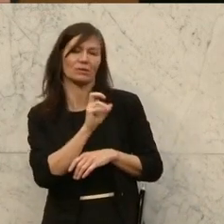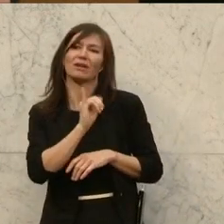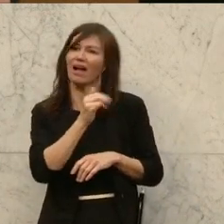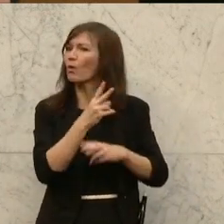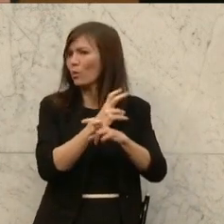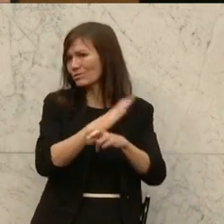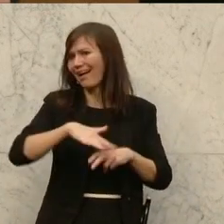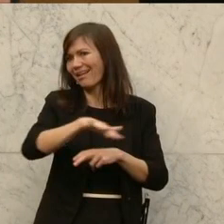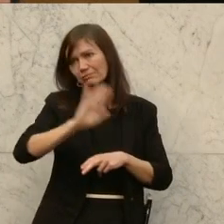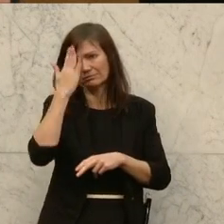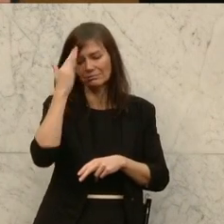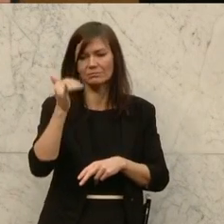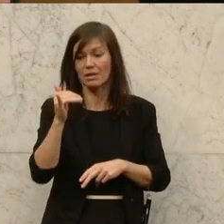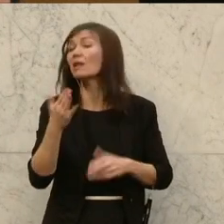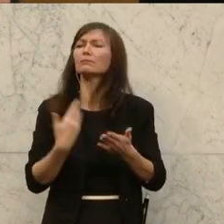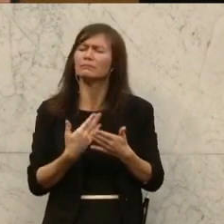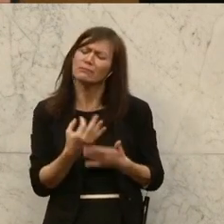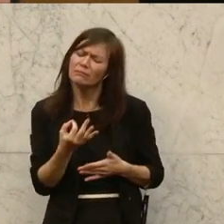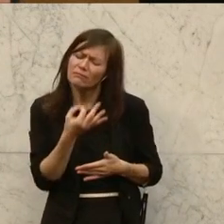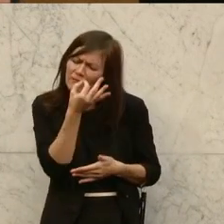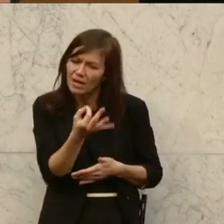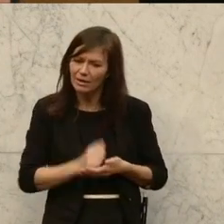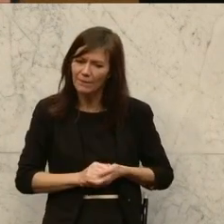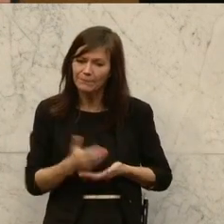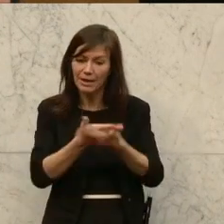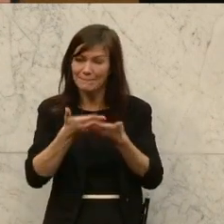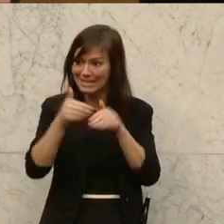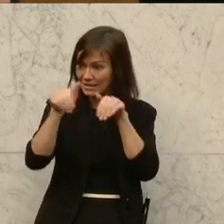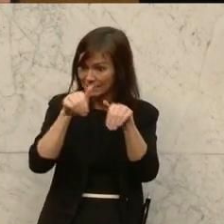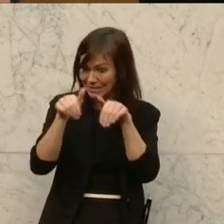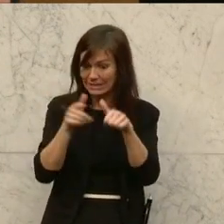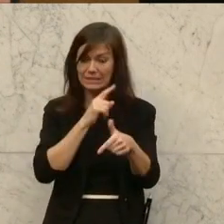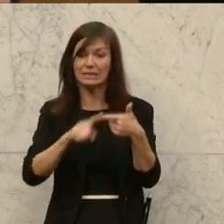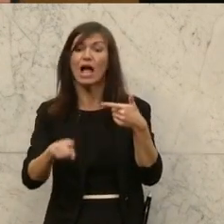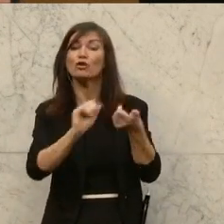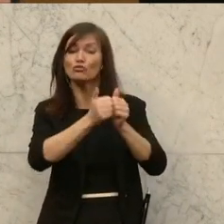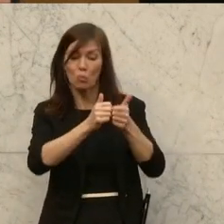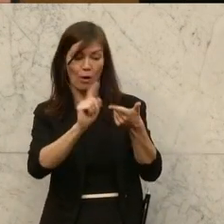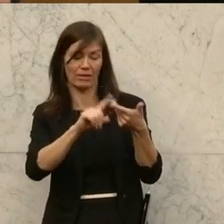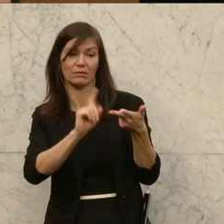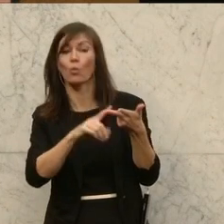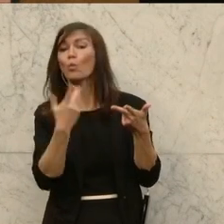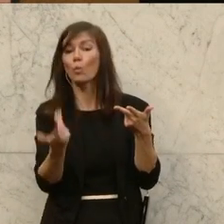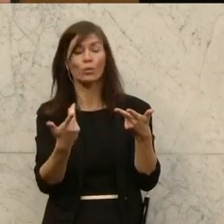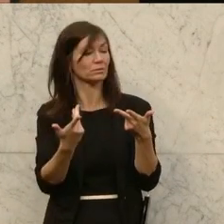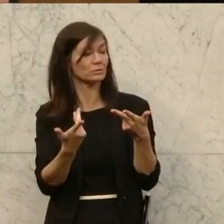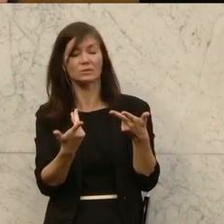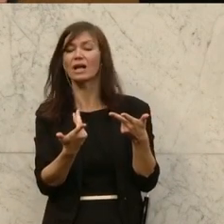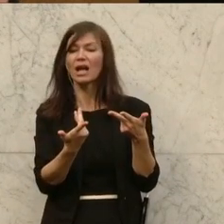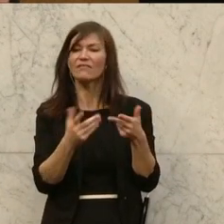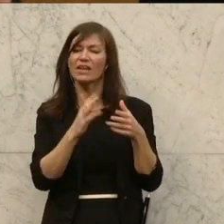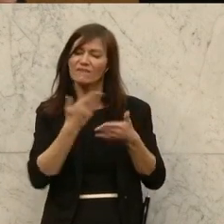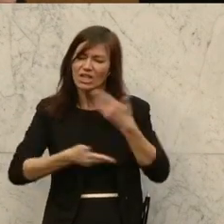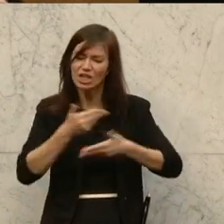was unternehmen Sie gemeinsam mit dem Bildungsminister, dem organisierten Sport und der Wirtschaft, um noch mehr Schwung in die Schulsportwochen und Schulsporttage